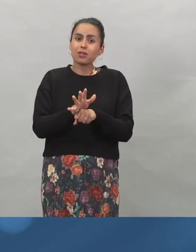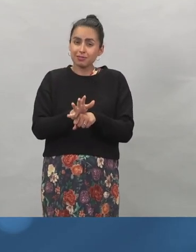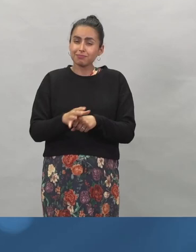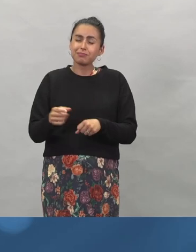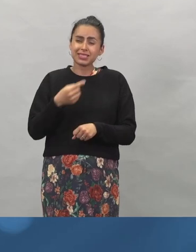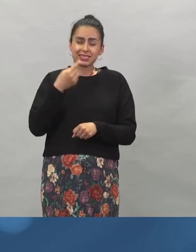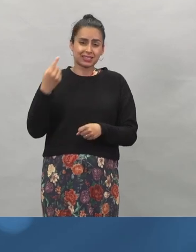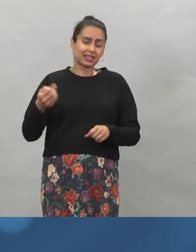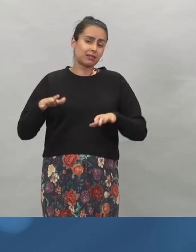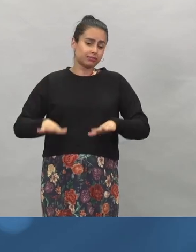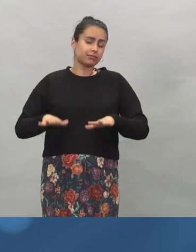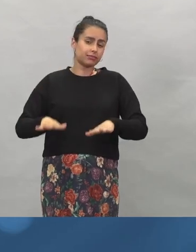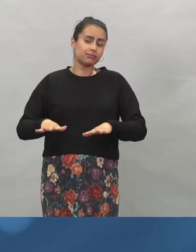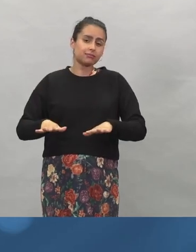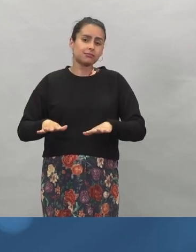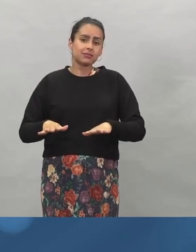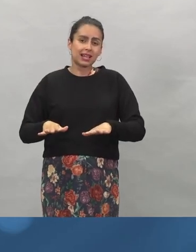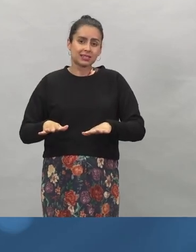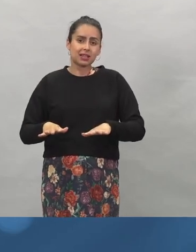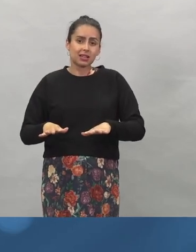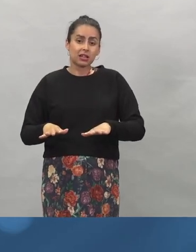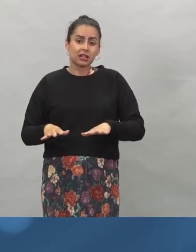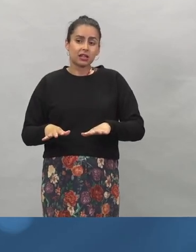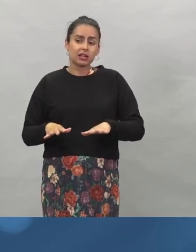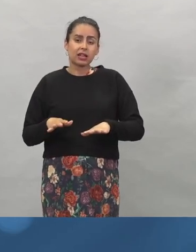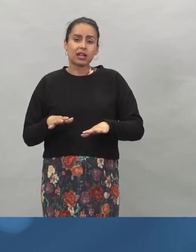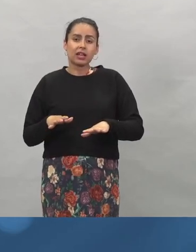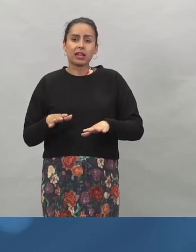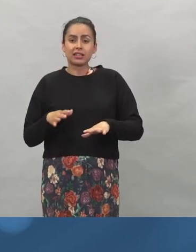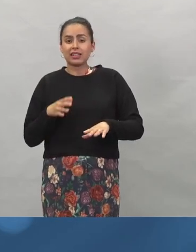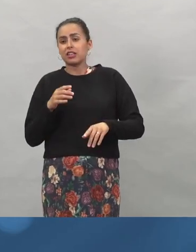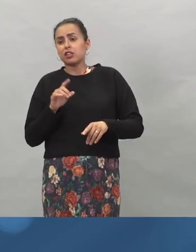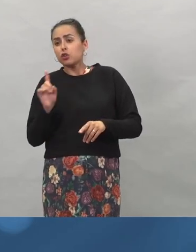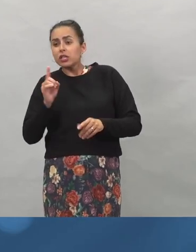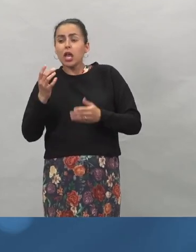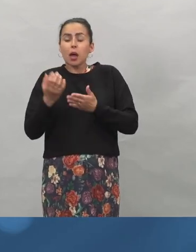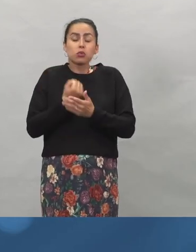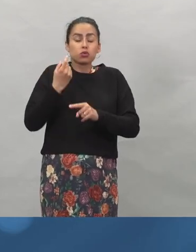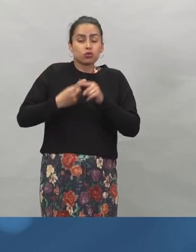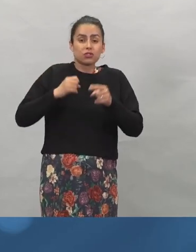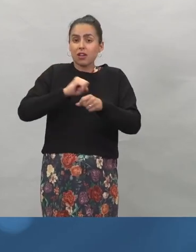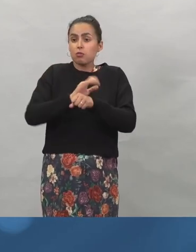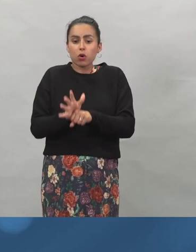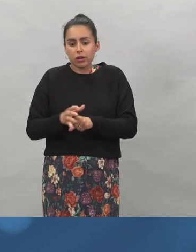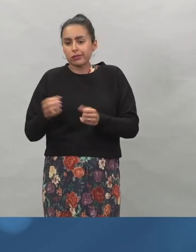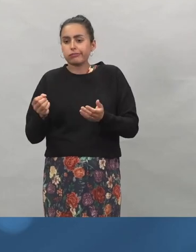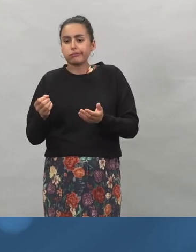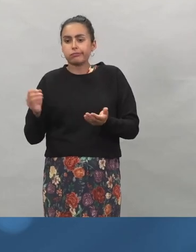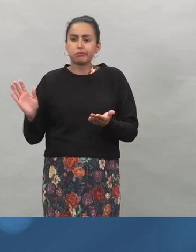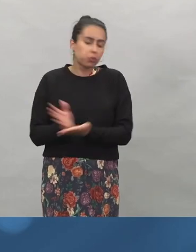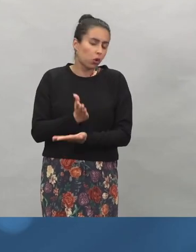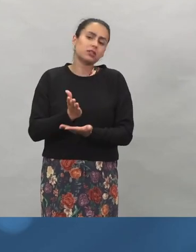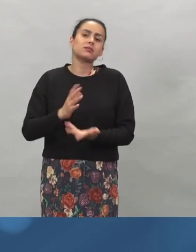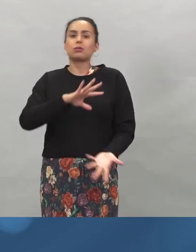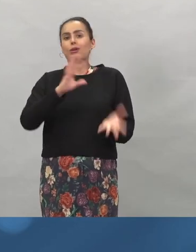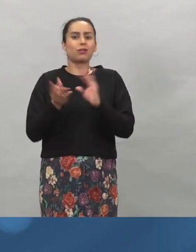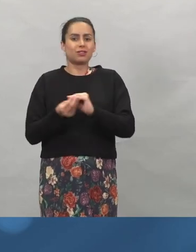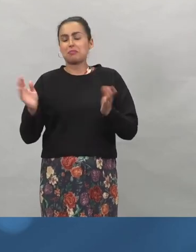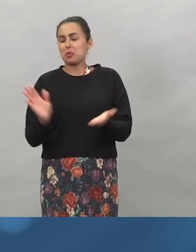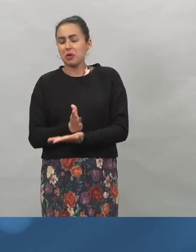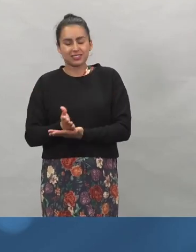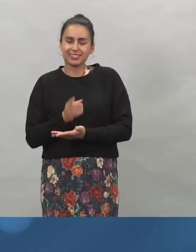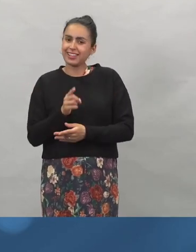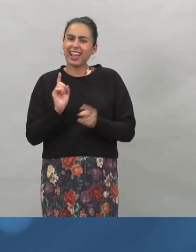pitkään. Että se, että me päästäisiin juurimaan se kokonaan pois polion tapaan tai isorokon tapaan, niin se ei ehkä ole